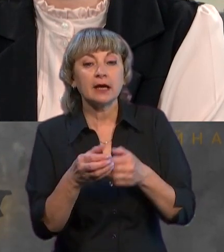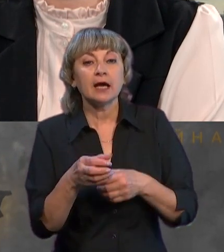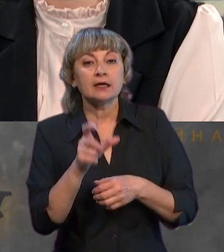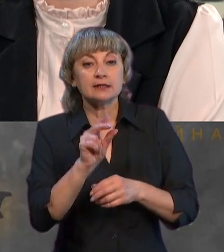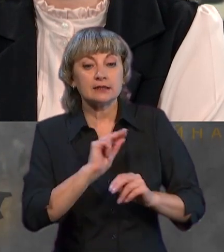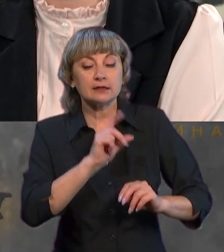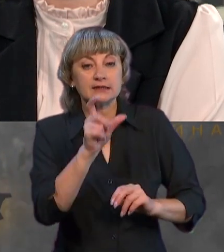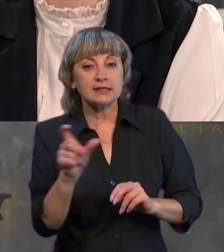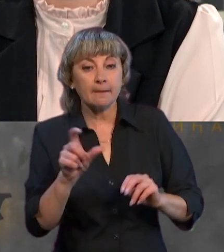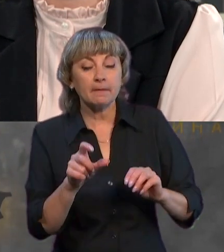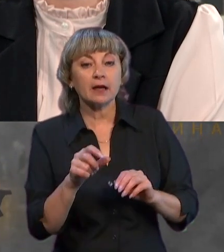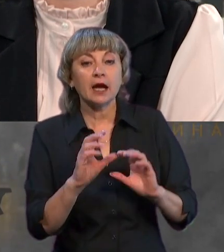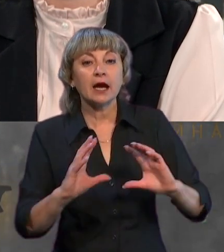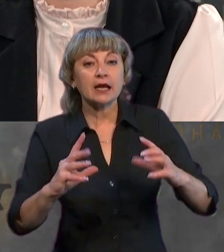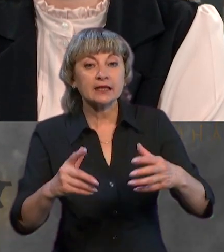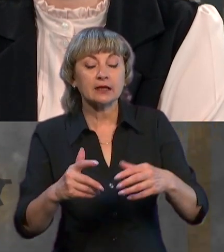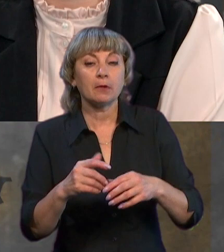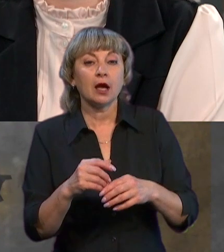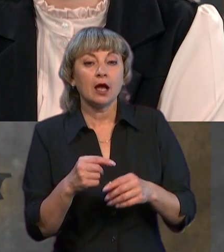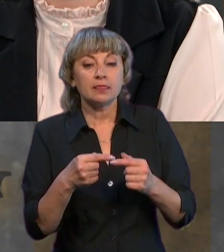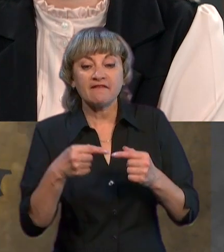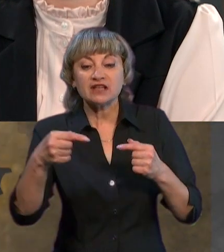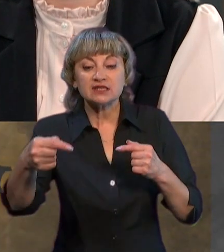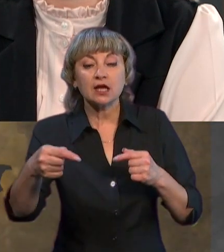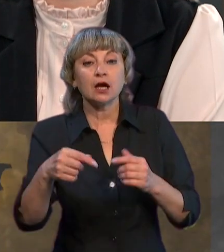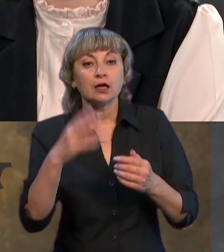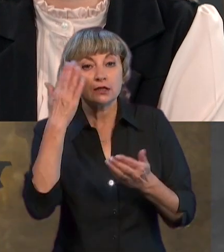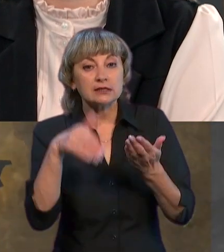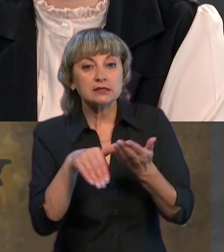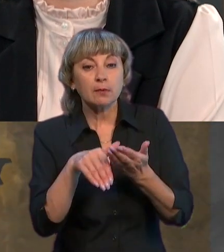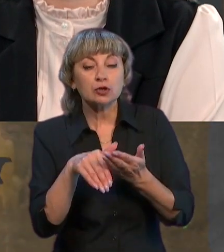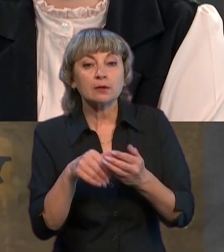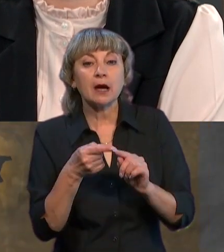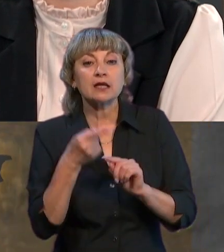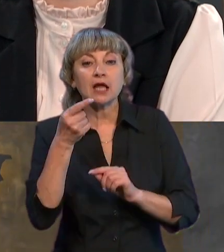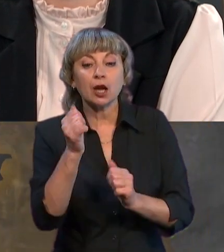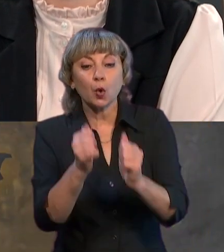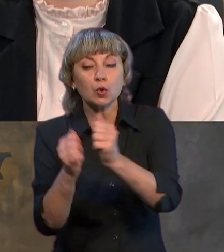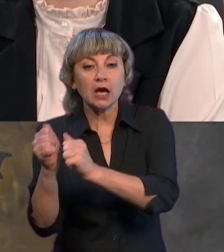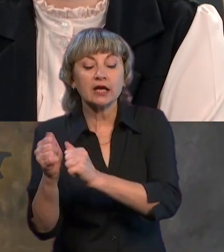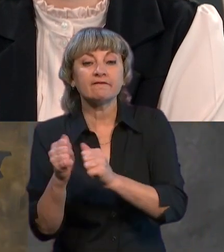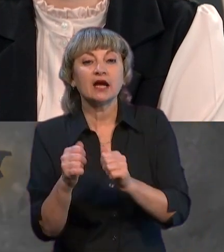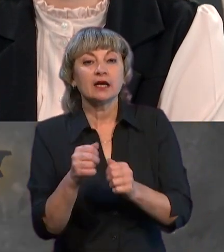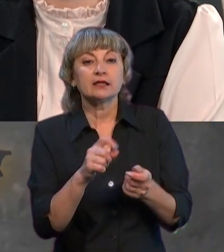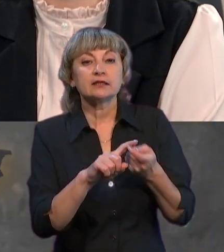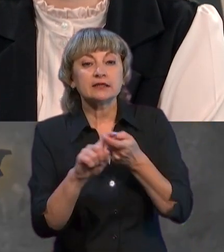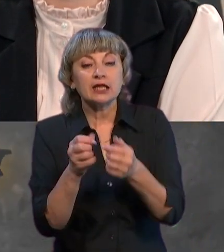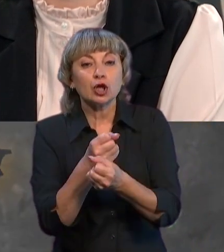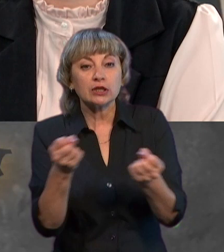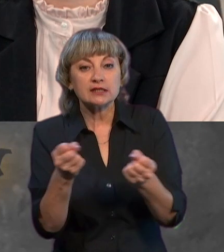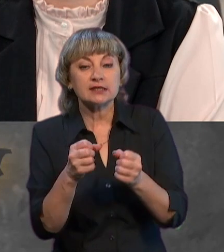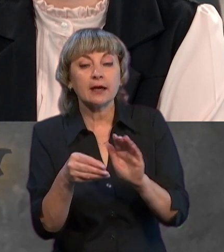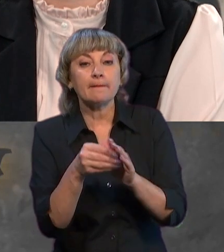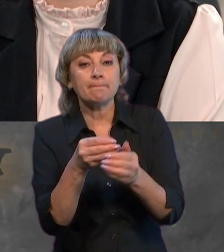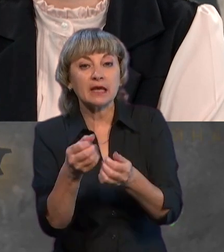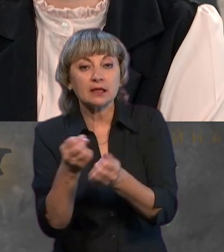або грейдерами, а вже на відстані способом дальніх ударів і детонації. Детонації, мін. Вони